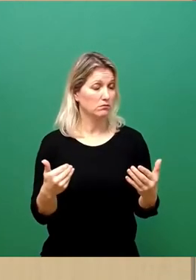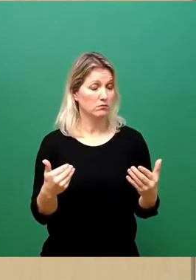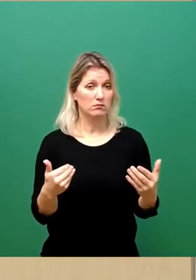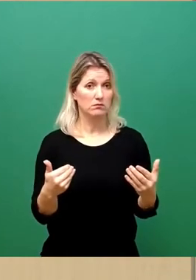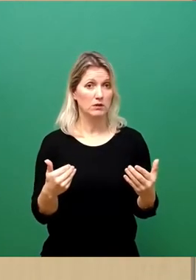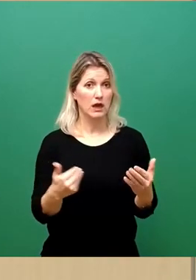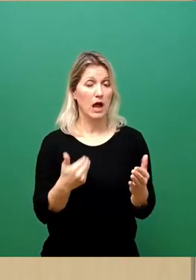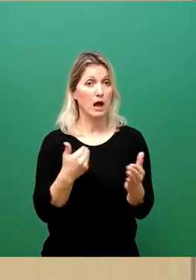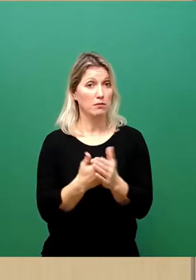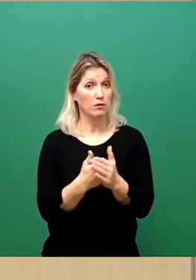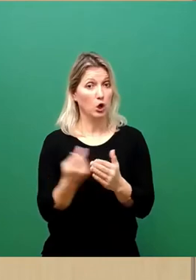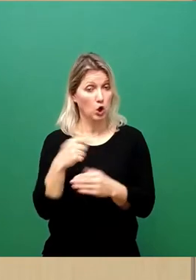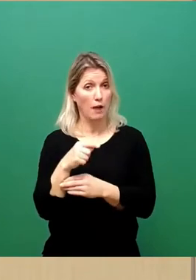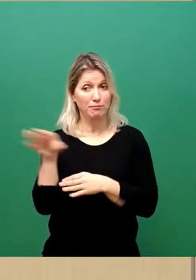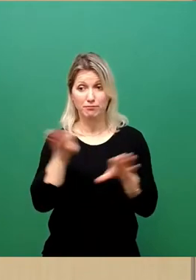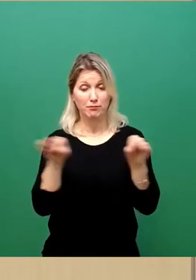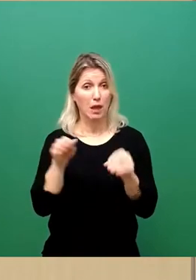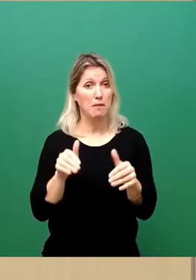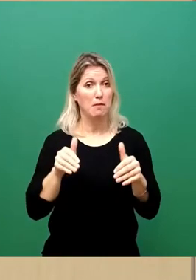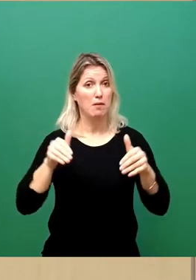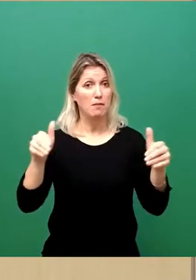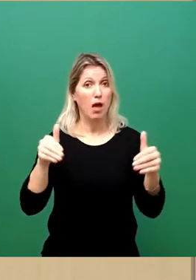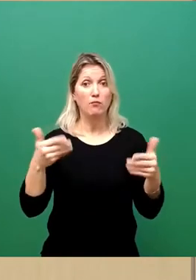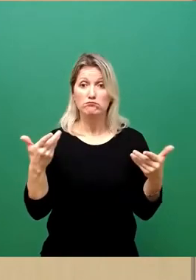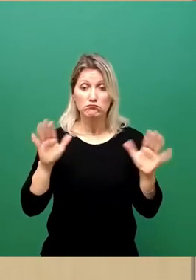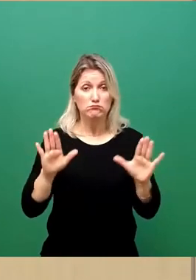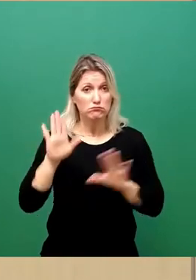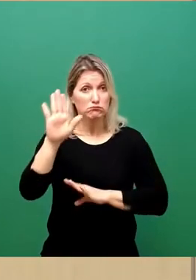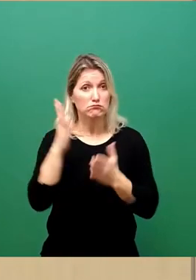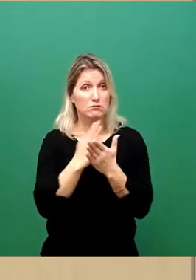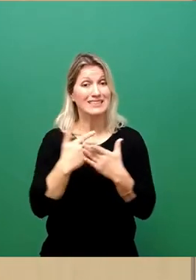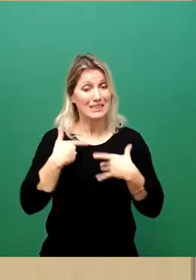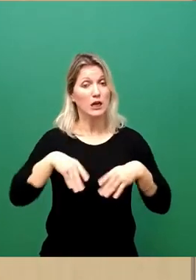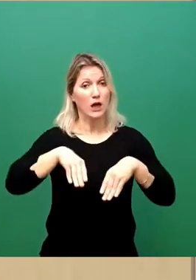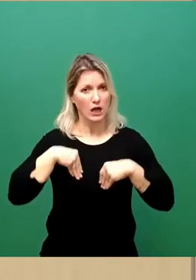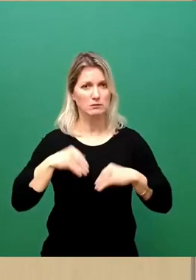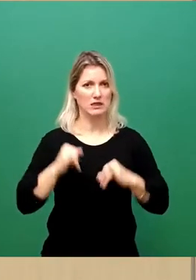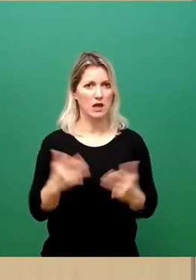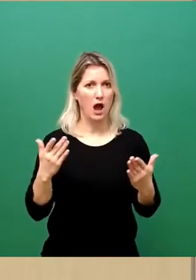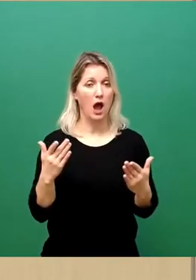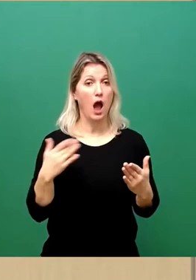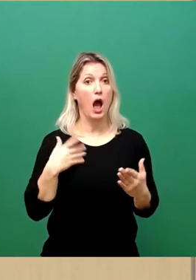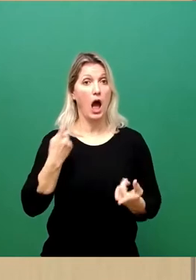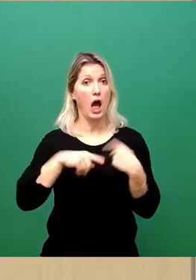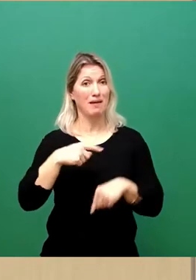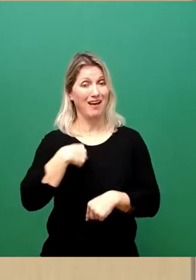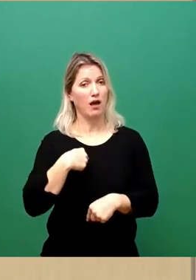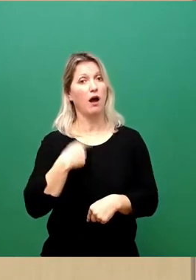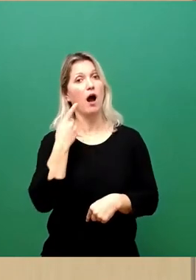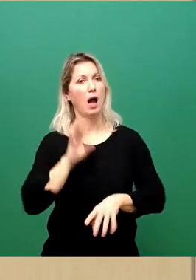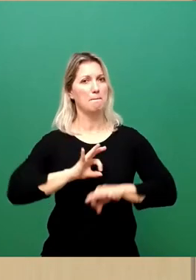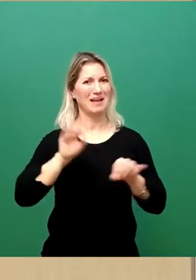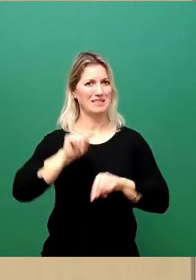mehr aufgenommen, keine Frage, dann ist es etwas, was wir akzeptieren. Aber nicht, dass wir die bessere Außenpolitik machen,